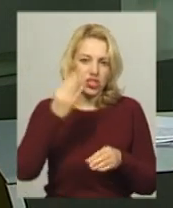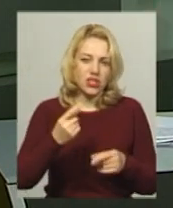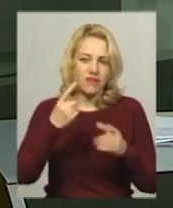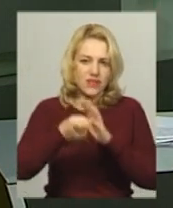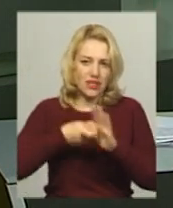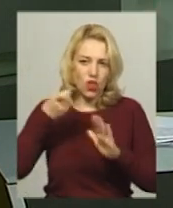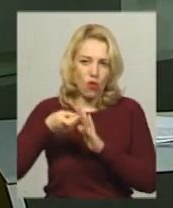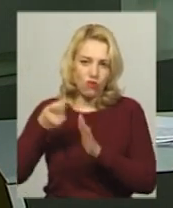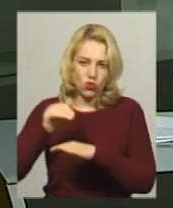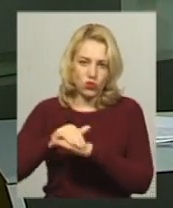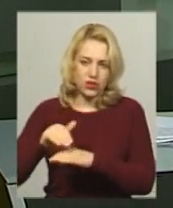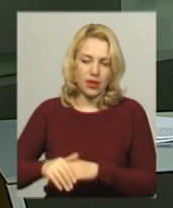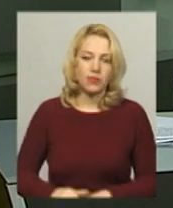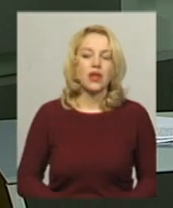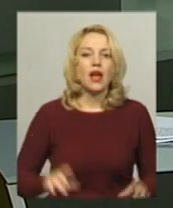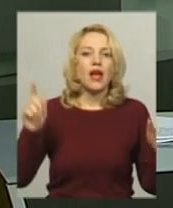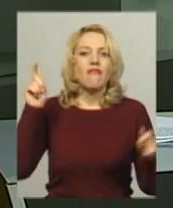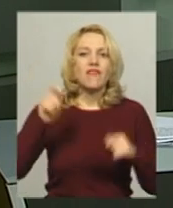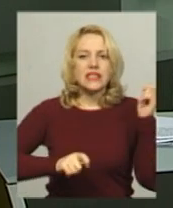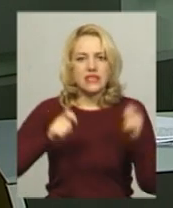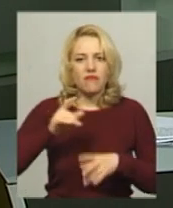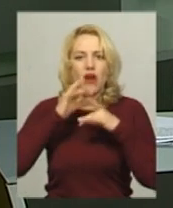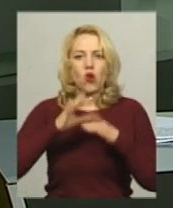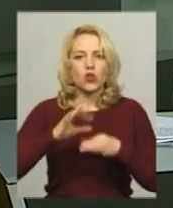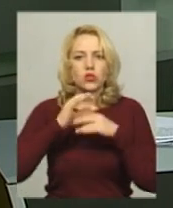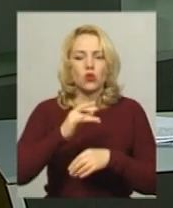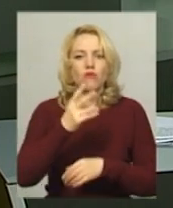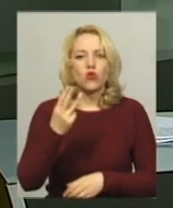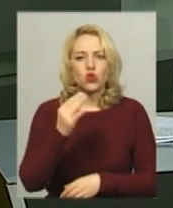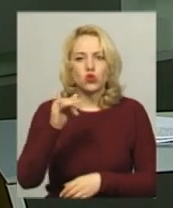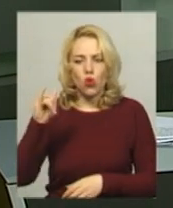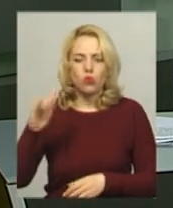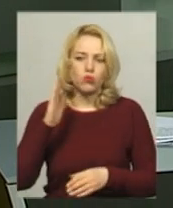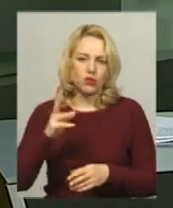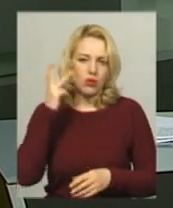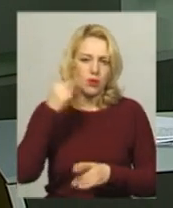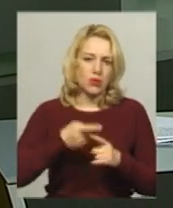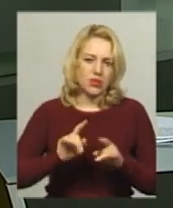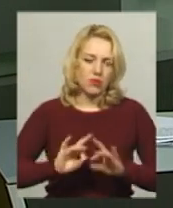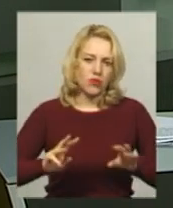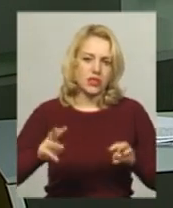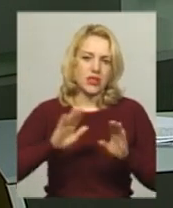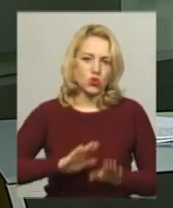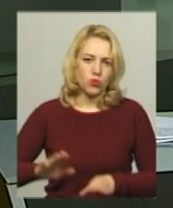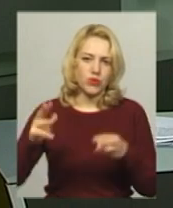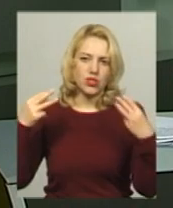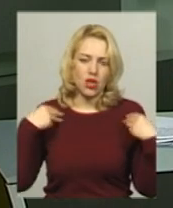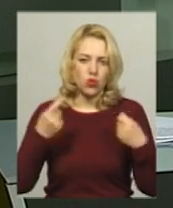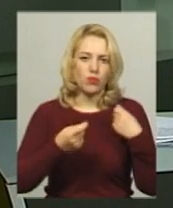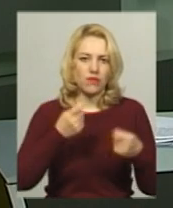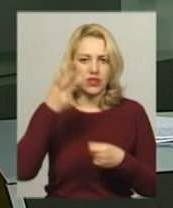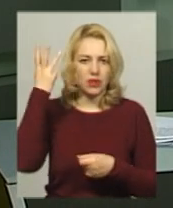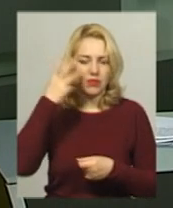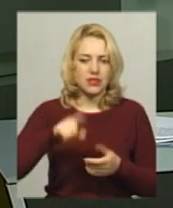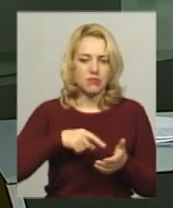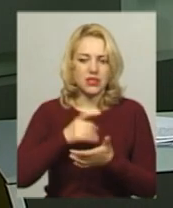Фестиваль оркестрових шоу вперше відбудеться у Хмельницькому. Про це повідомила заступник начальника управління культури та туризму Хмельницької